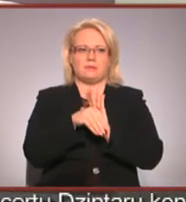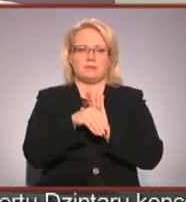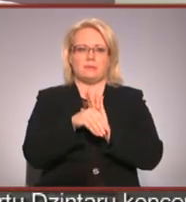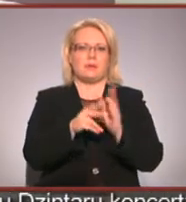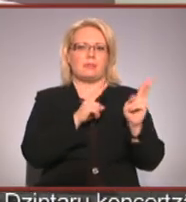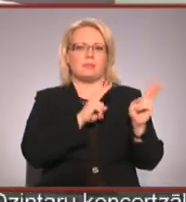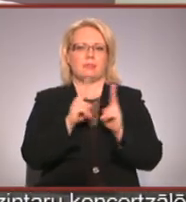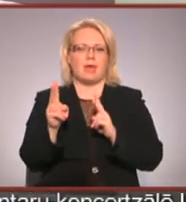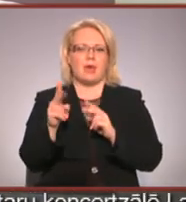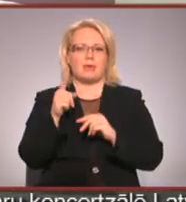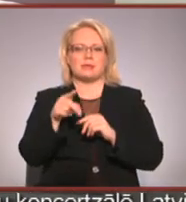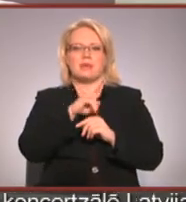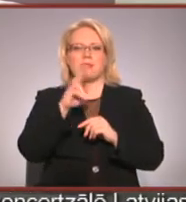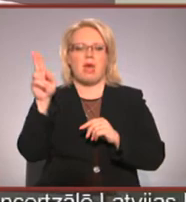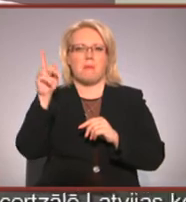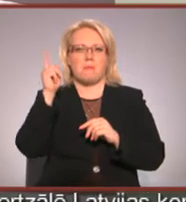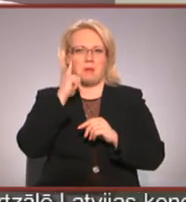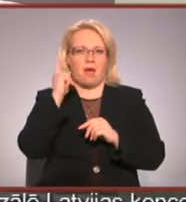Deja tas ir nepārnīgs.